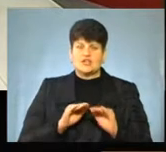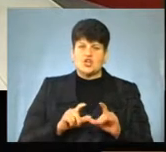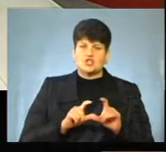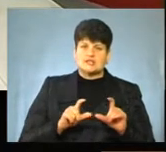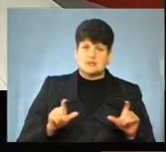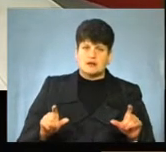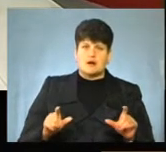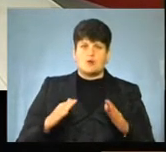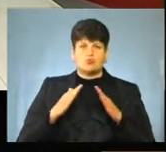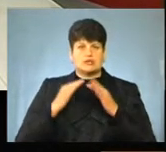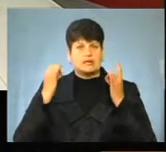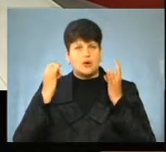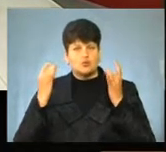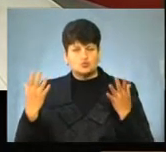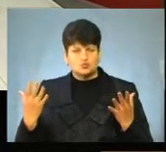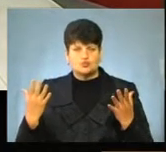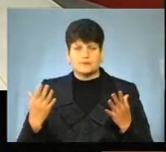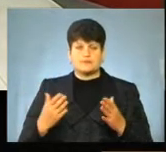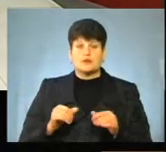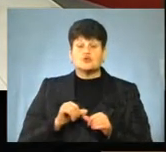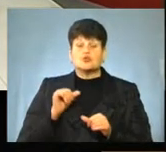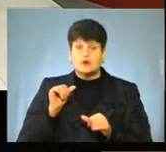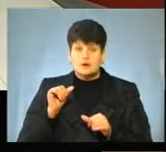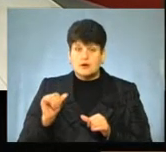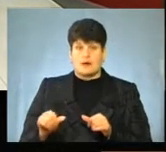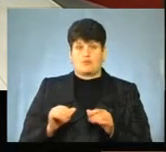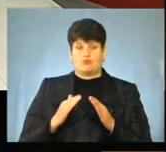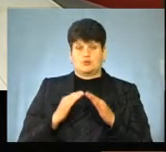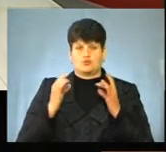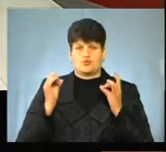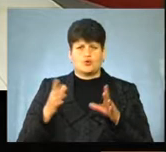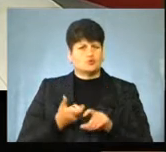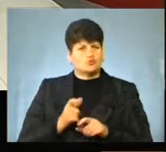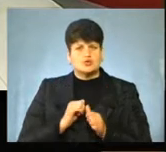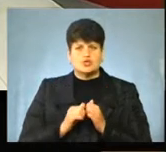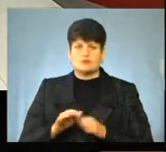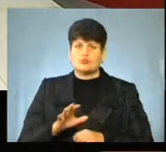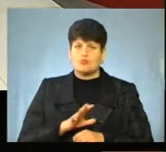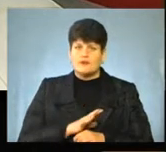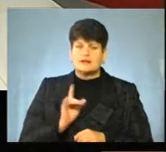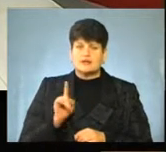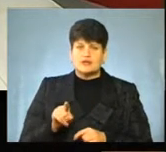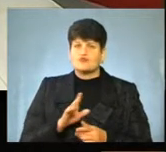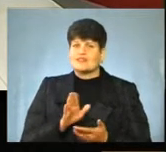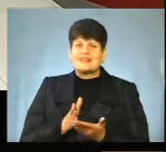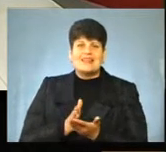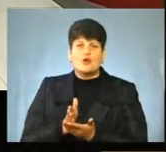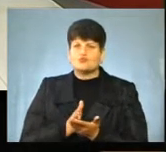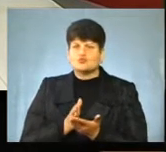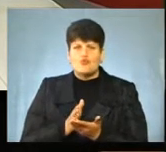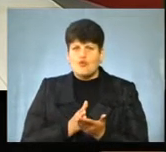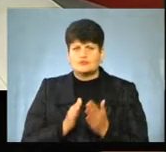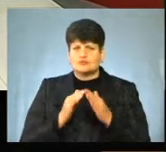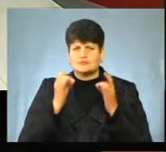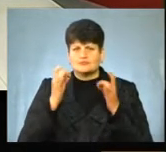садках, в будинках культури, зокрема в будинках культури. Тому що дуже часто буває таке, що просто вони не обслуговувалися